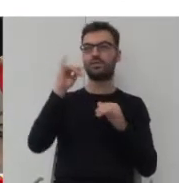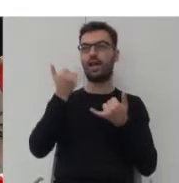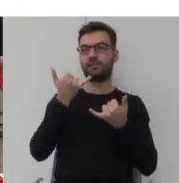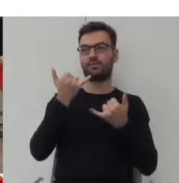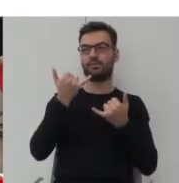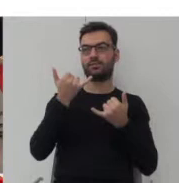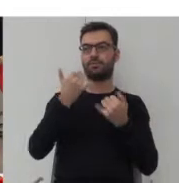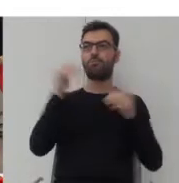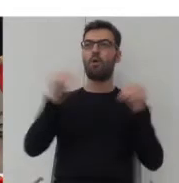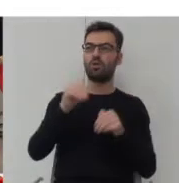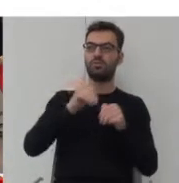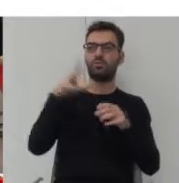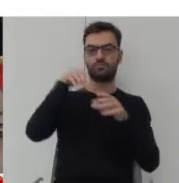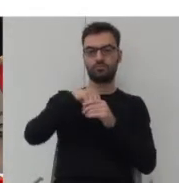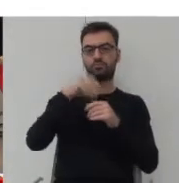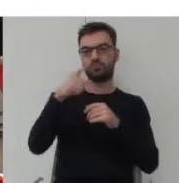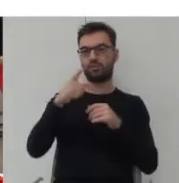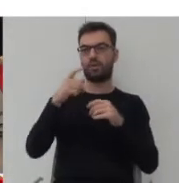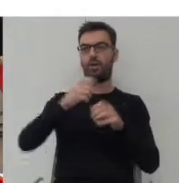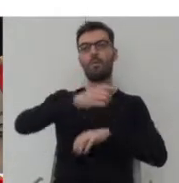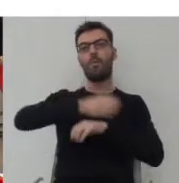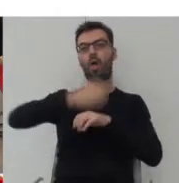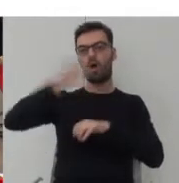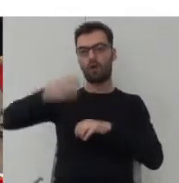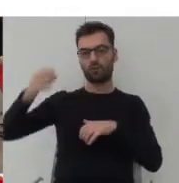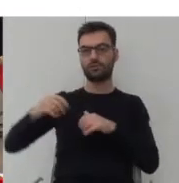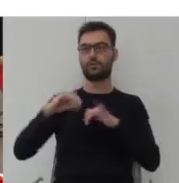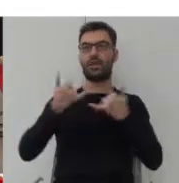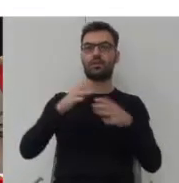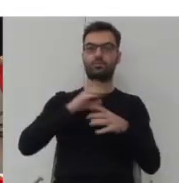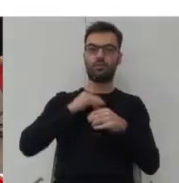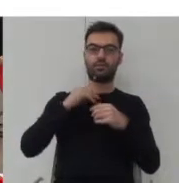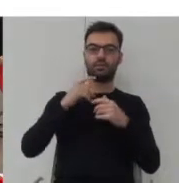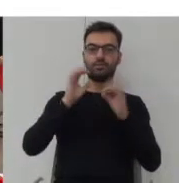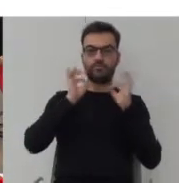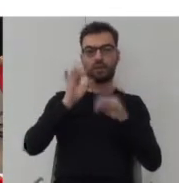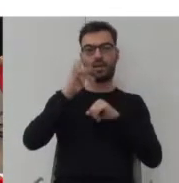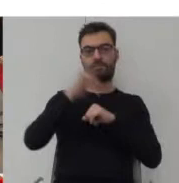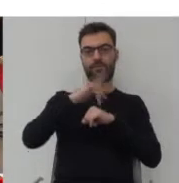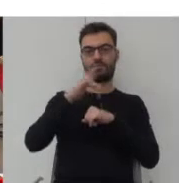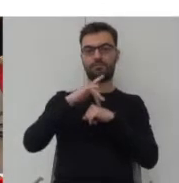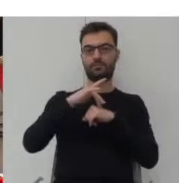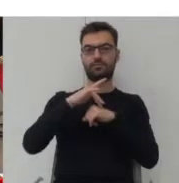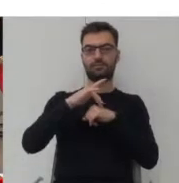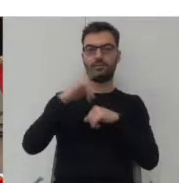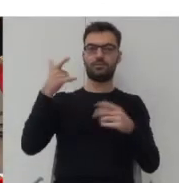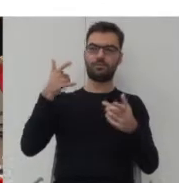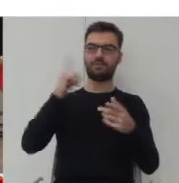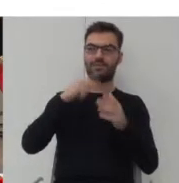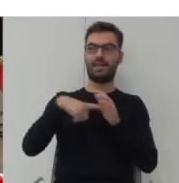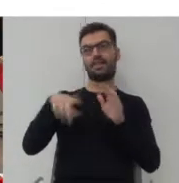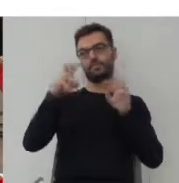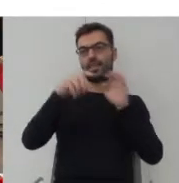potencjał niosą w sobie tak naprawdę blokowiska i jak możemy uzyskać pozytywny skutek z tej w sumie negatywnej